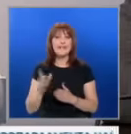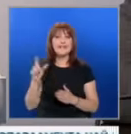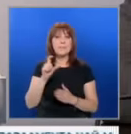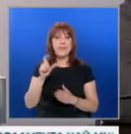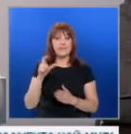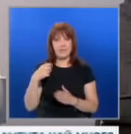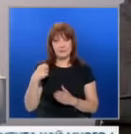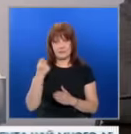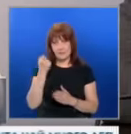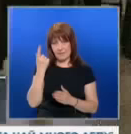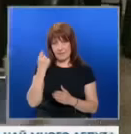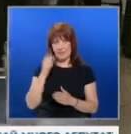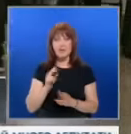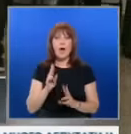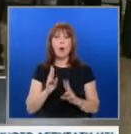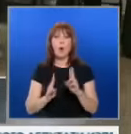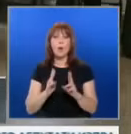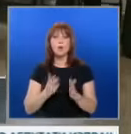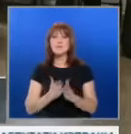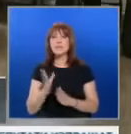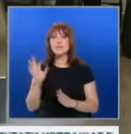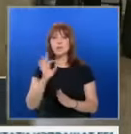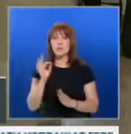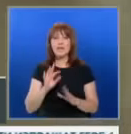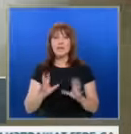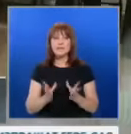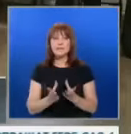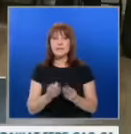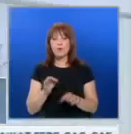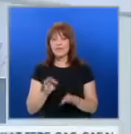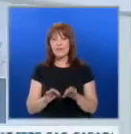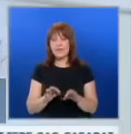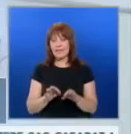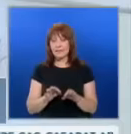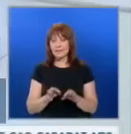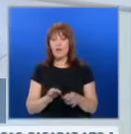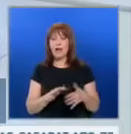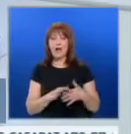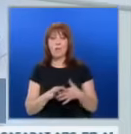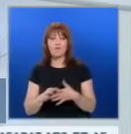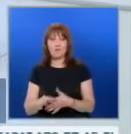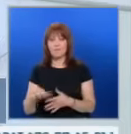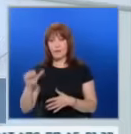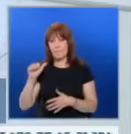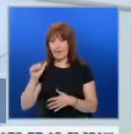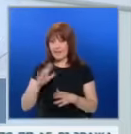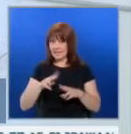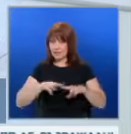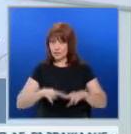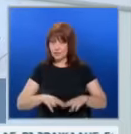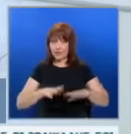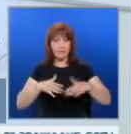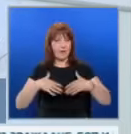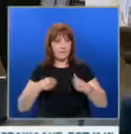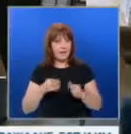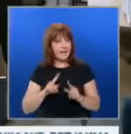и конгрес през октомври. Тя обясни, че започва е нов избор на Общински областни ръководства на партията. На въпроса дали ще остане в парламента